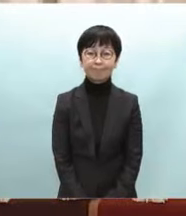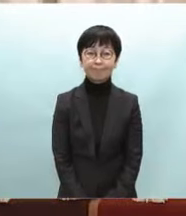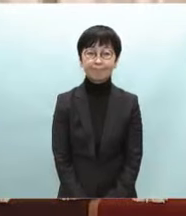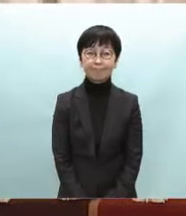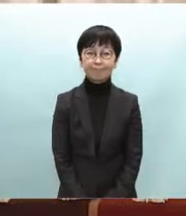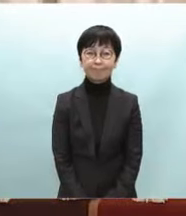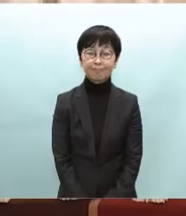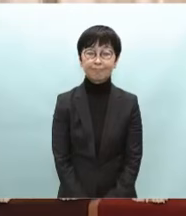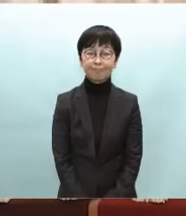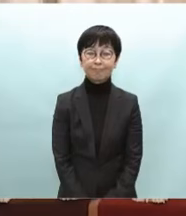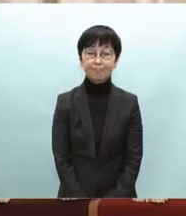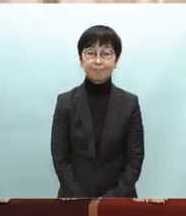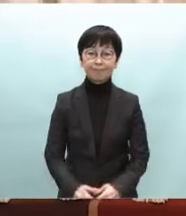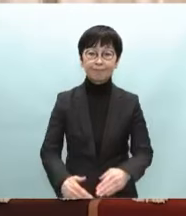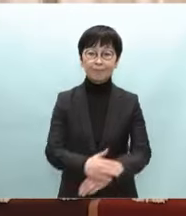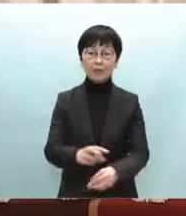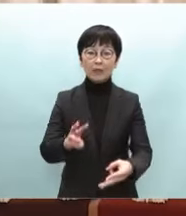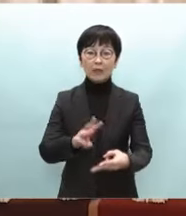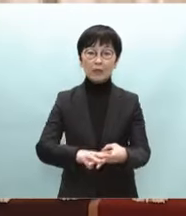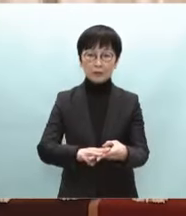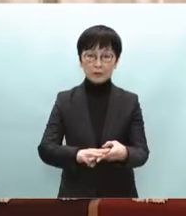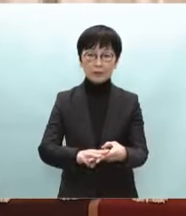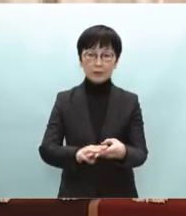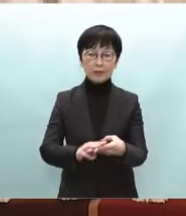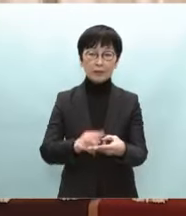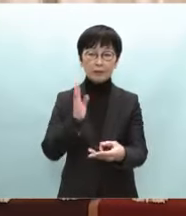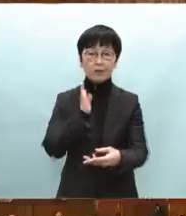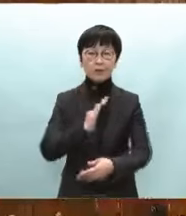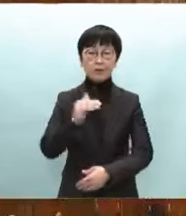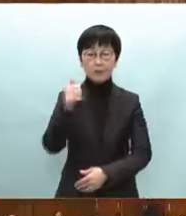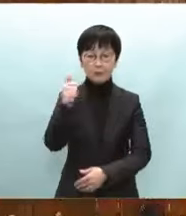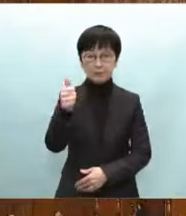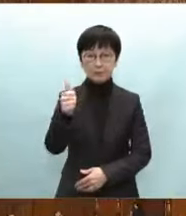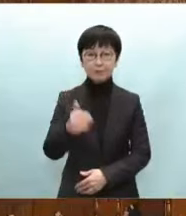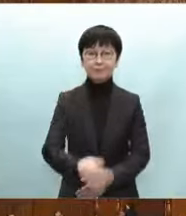岸田文雄内閣総理大臣